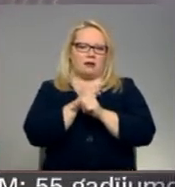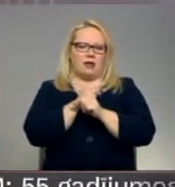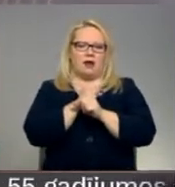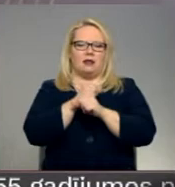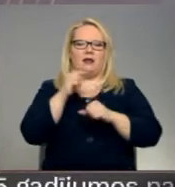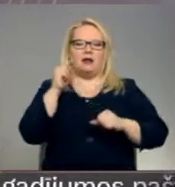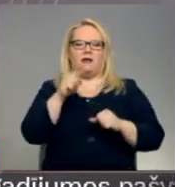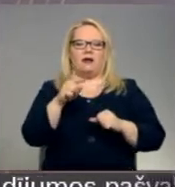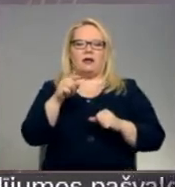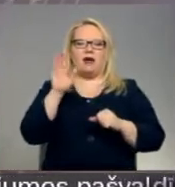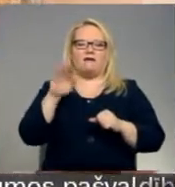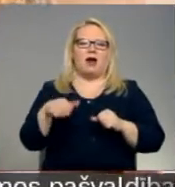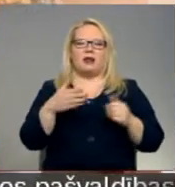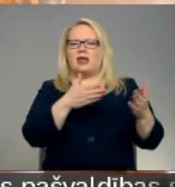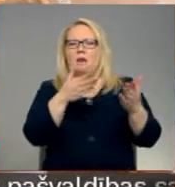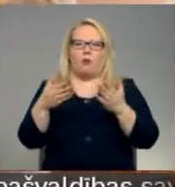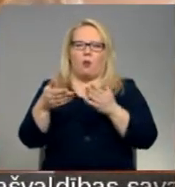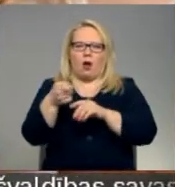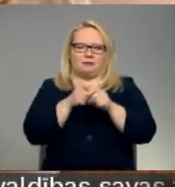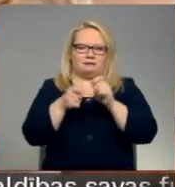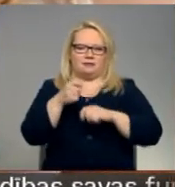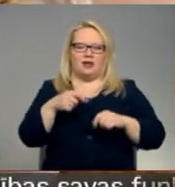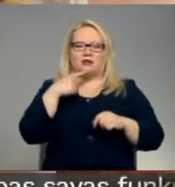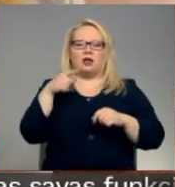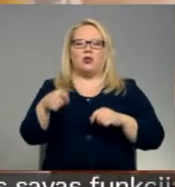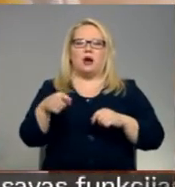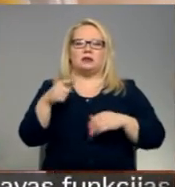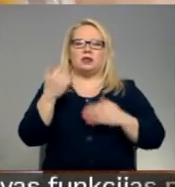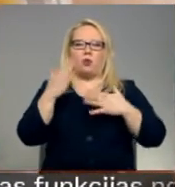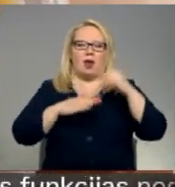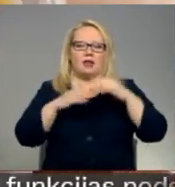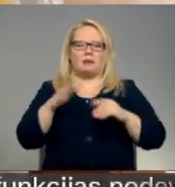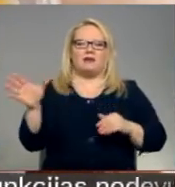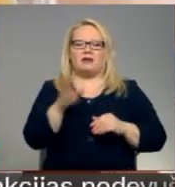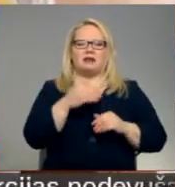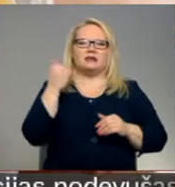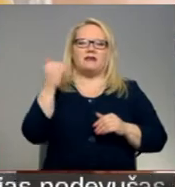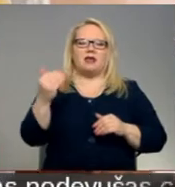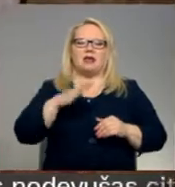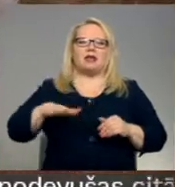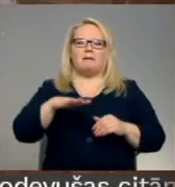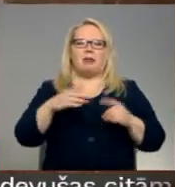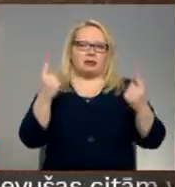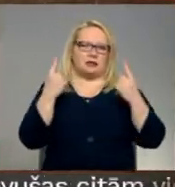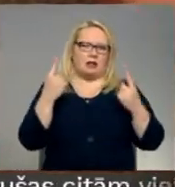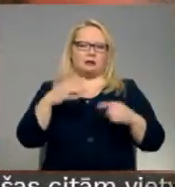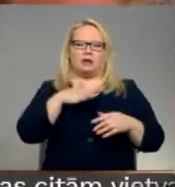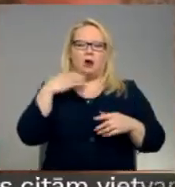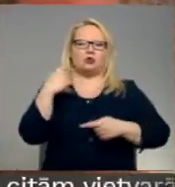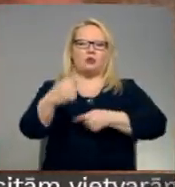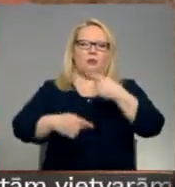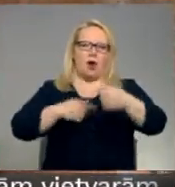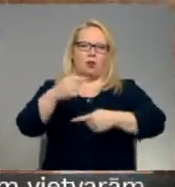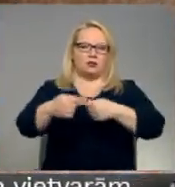uzknipelēt var jebko. Veidot krāšņus rokdarbus tas ir visa statienas sinicinas ģimenes talants vairāku pauģu